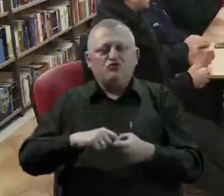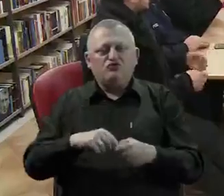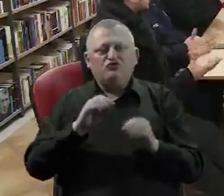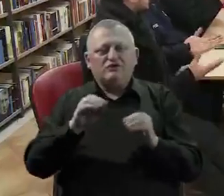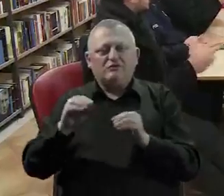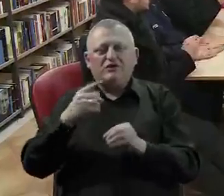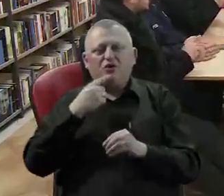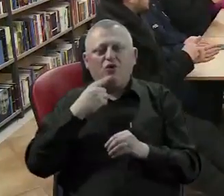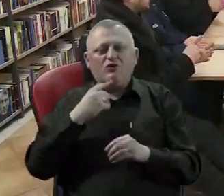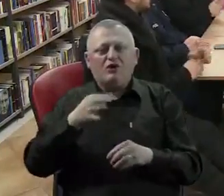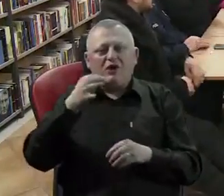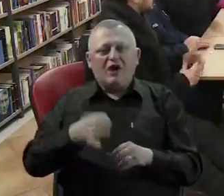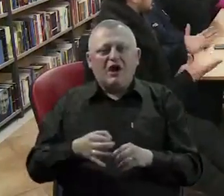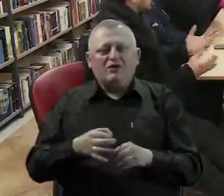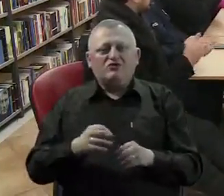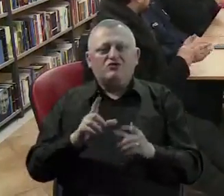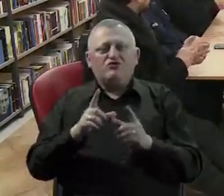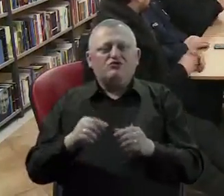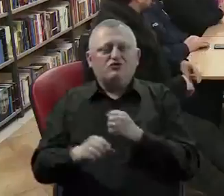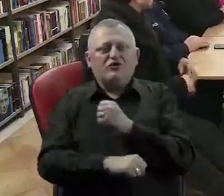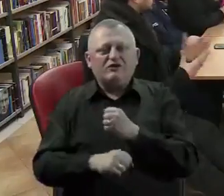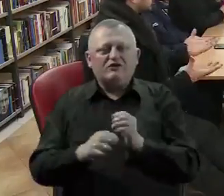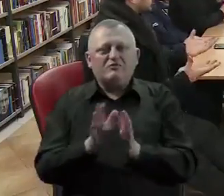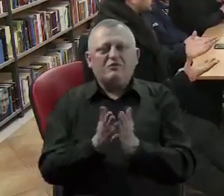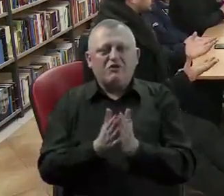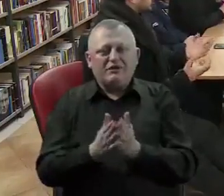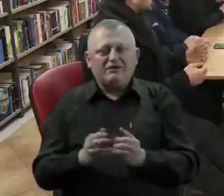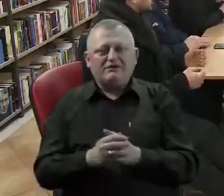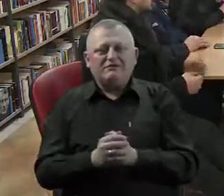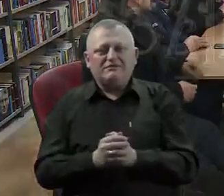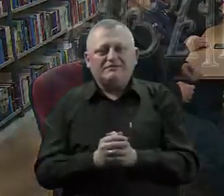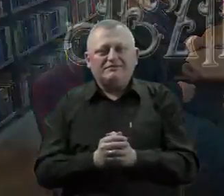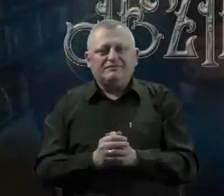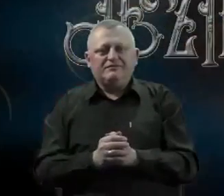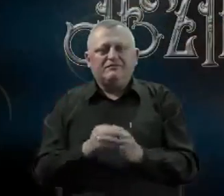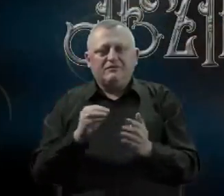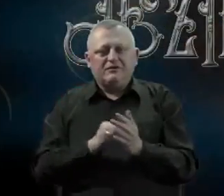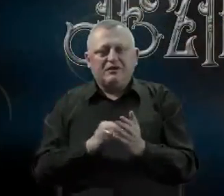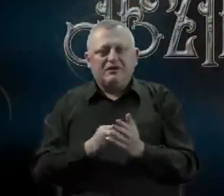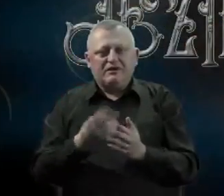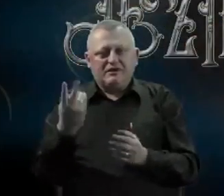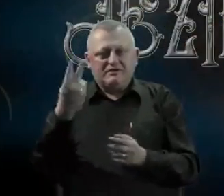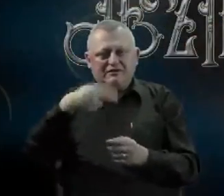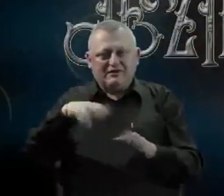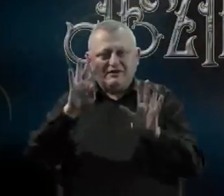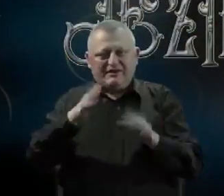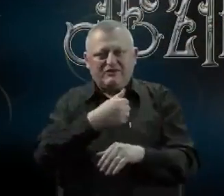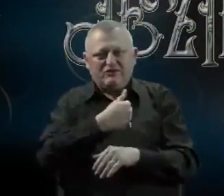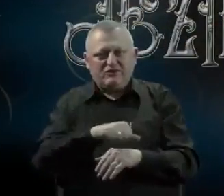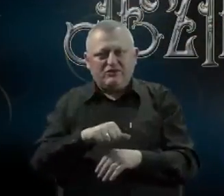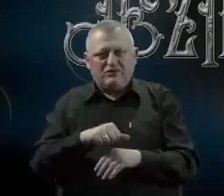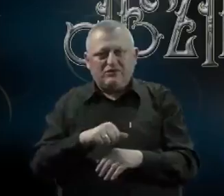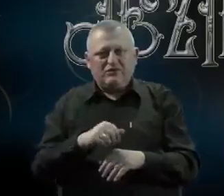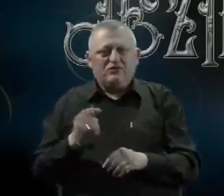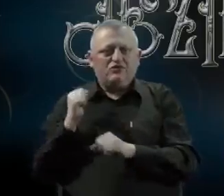seminar koji se odvija u kantonalnoj i univerzitetskoj biblioteci. Još 2009. godine